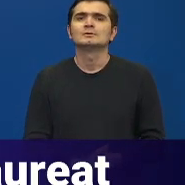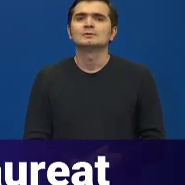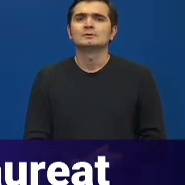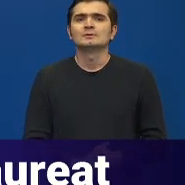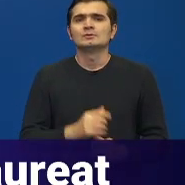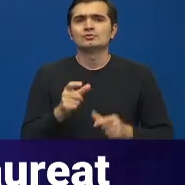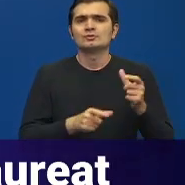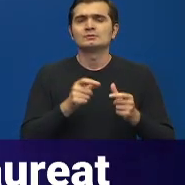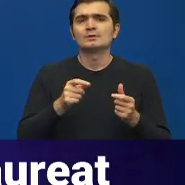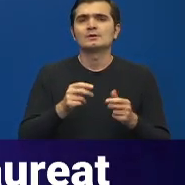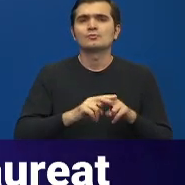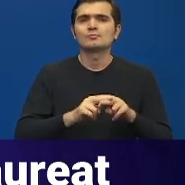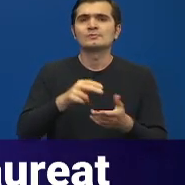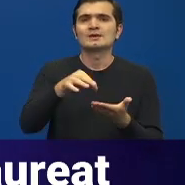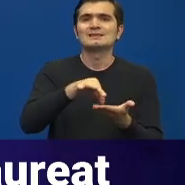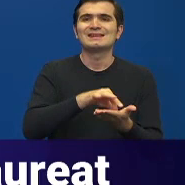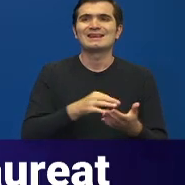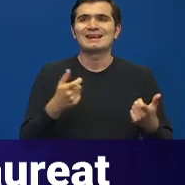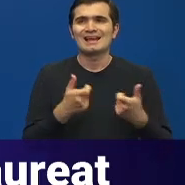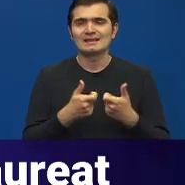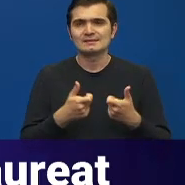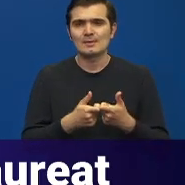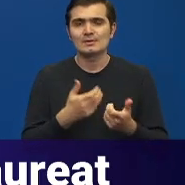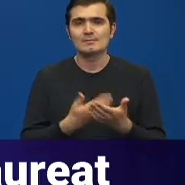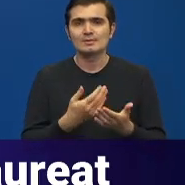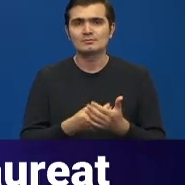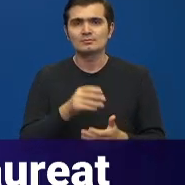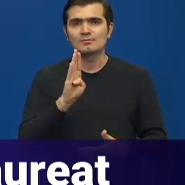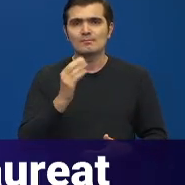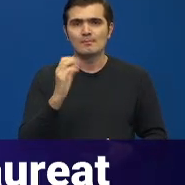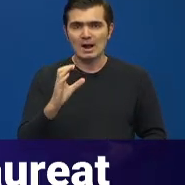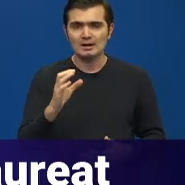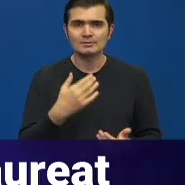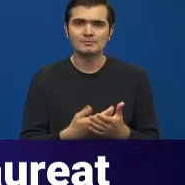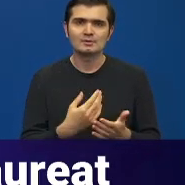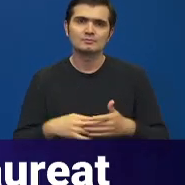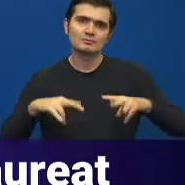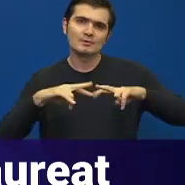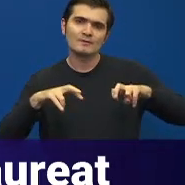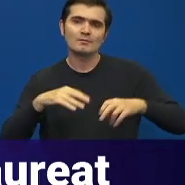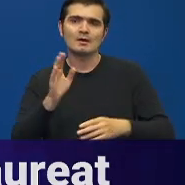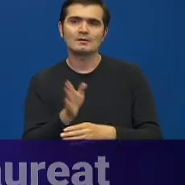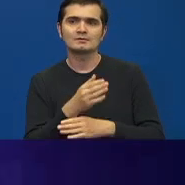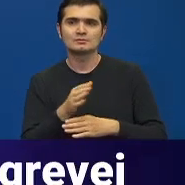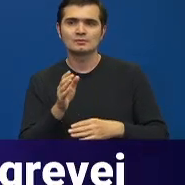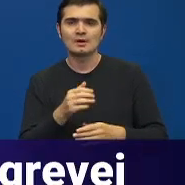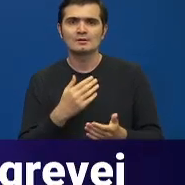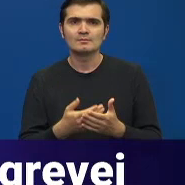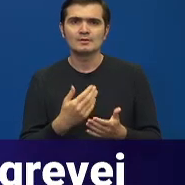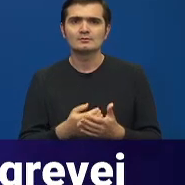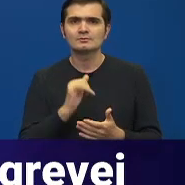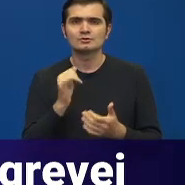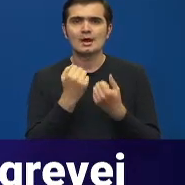privește înscrierea la examene, înscrierile pentru examenul de bacalaureat și evaluare națională pentru